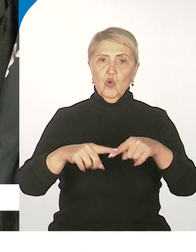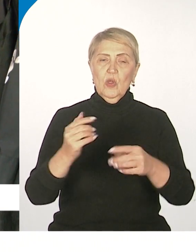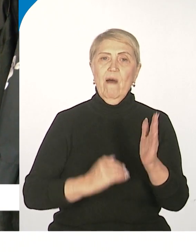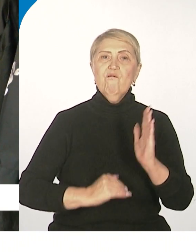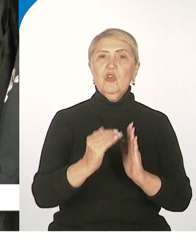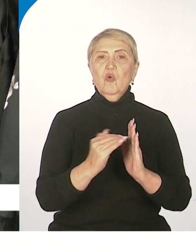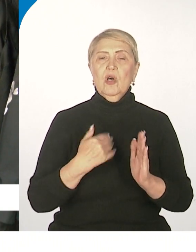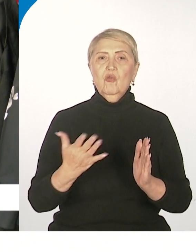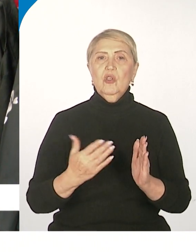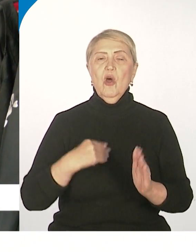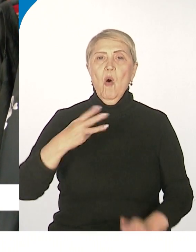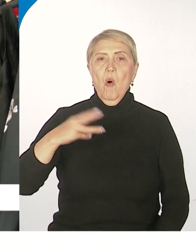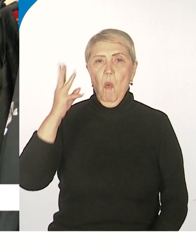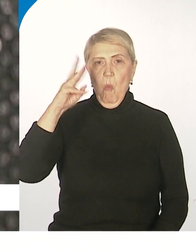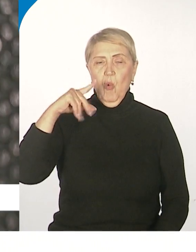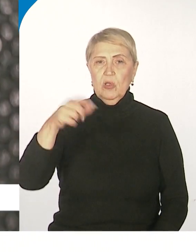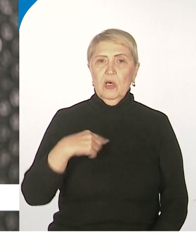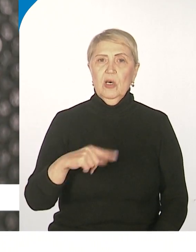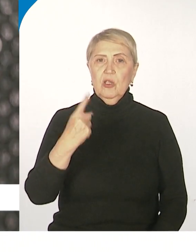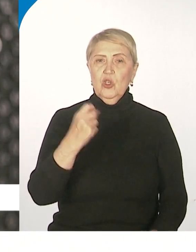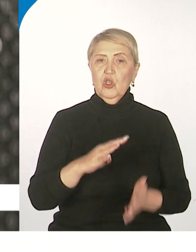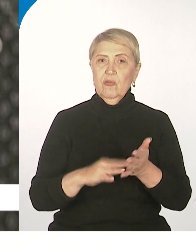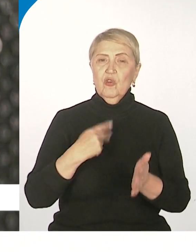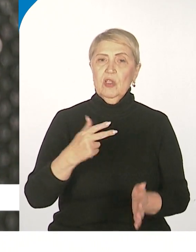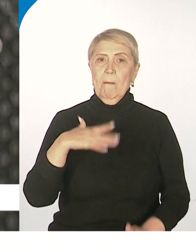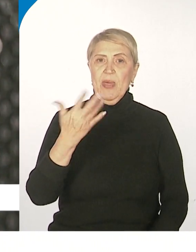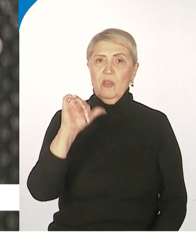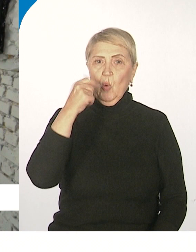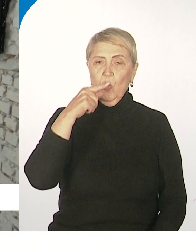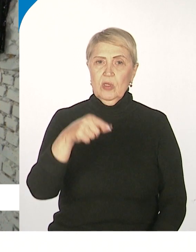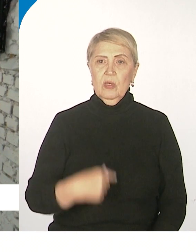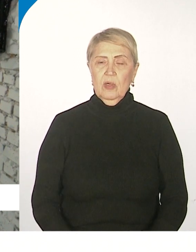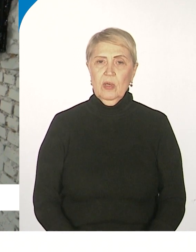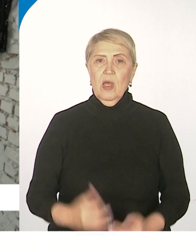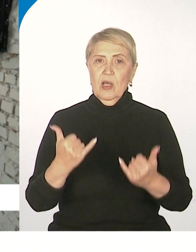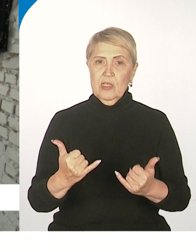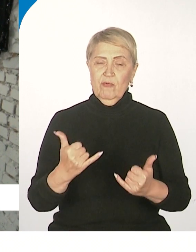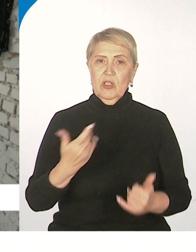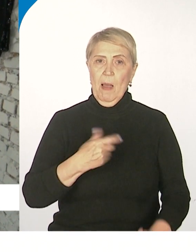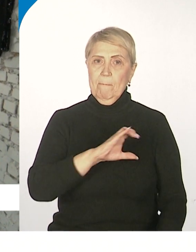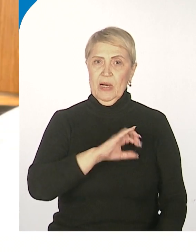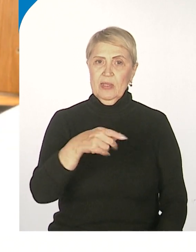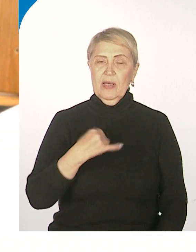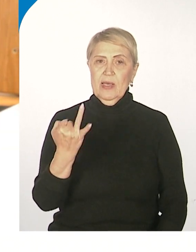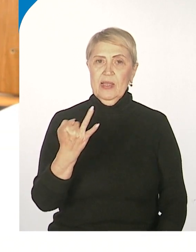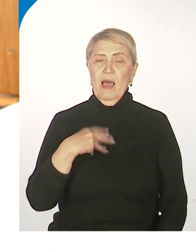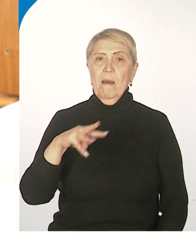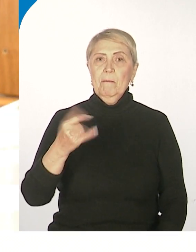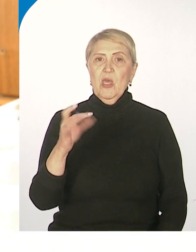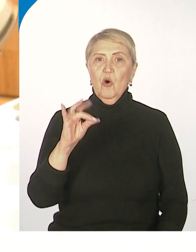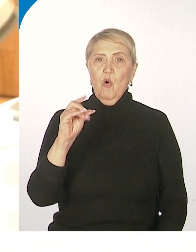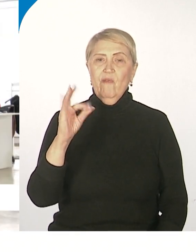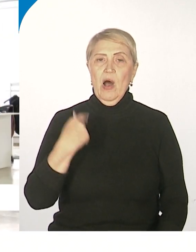Фэшн-индустрии Инна с 2005 года. На большое производство решилась пандемию. Сегодня бренд Инна Мирова. Это внушительное